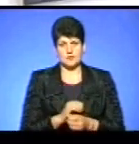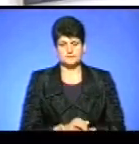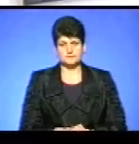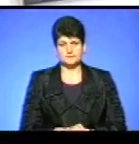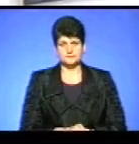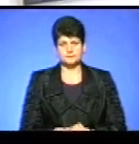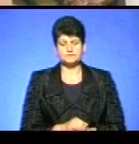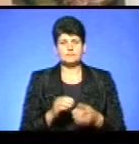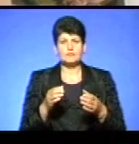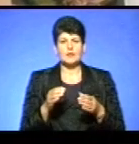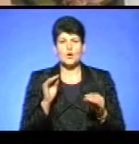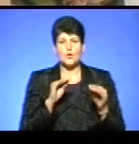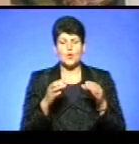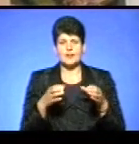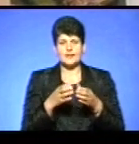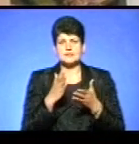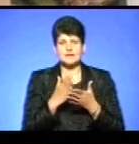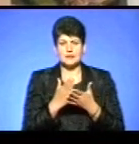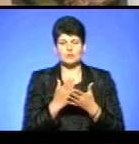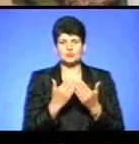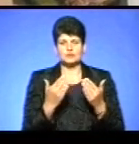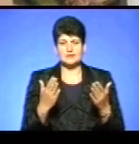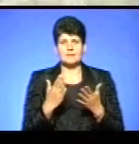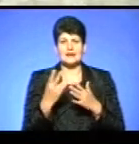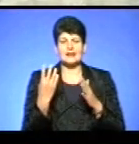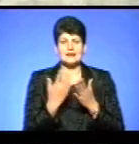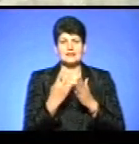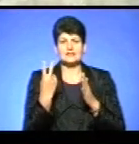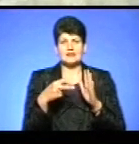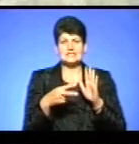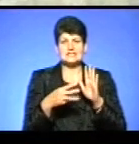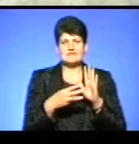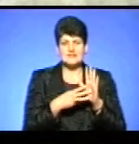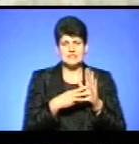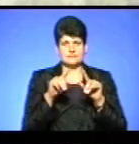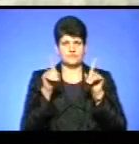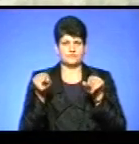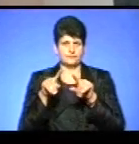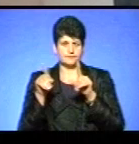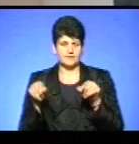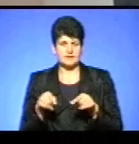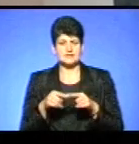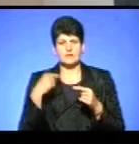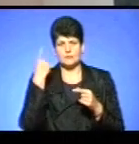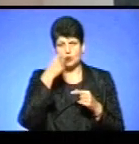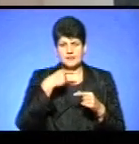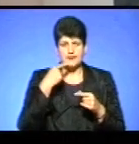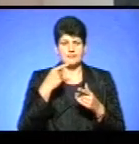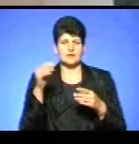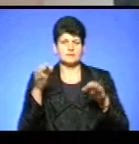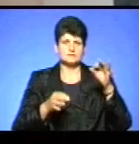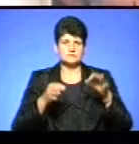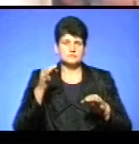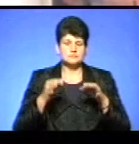Колекція, представлена у музеї, налічує 28 творів живопису і графіки. Серед них портрети, ландшафтні пейзажі,